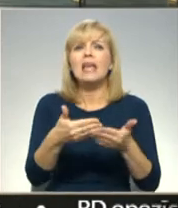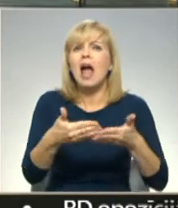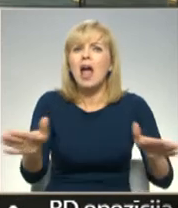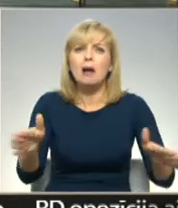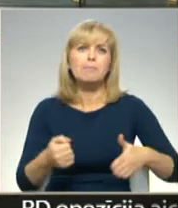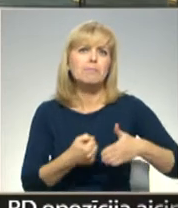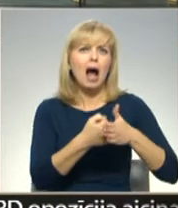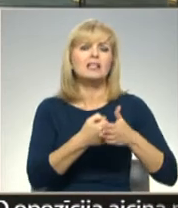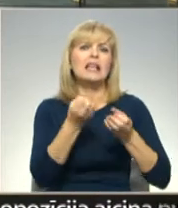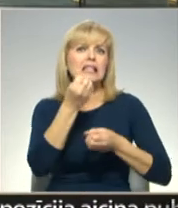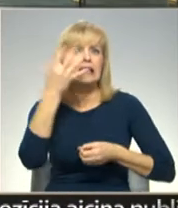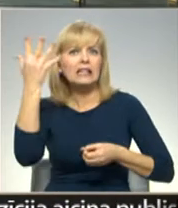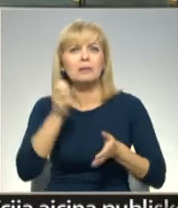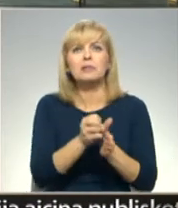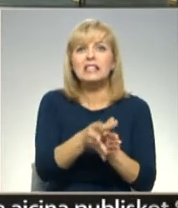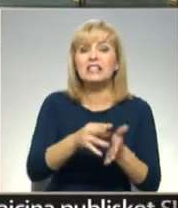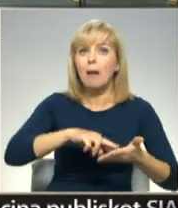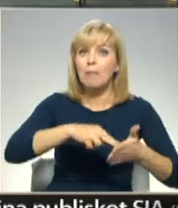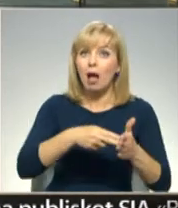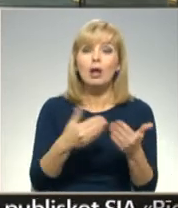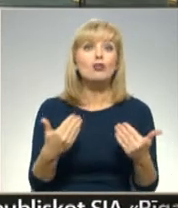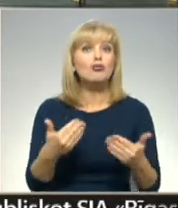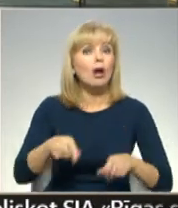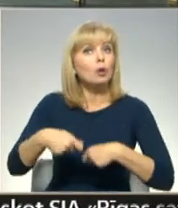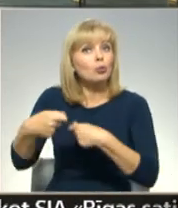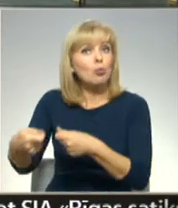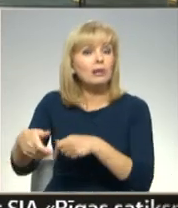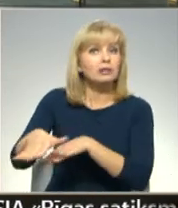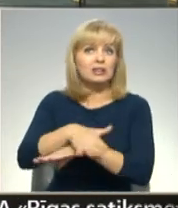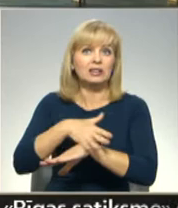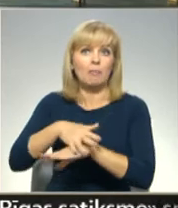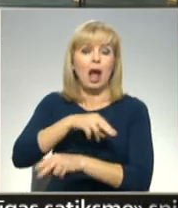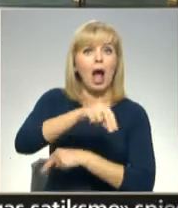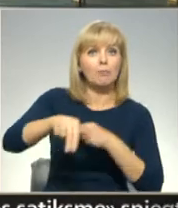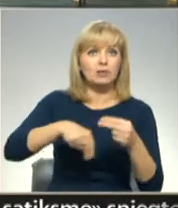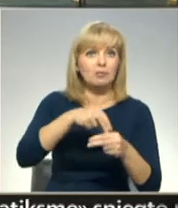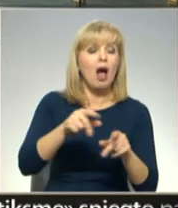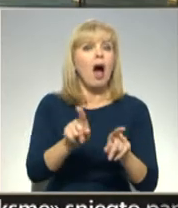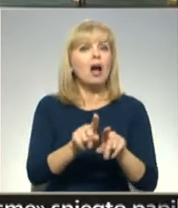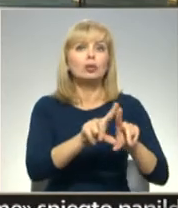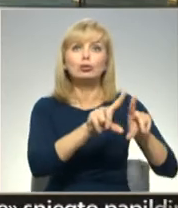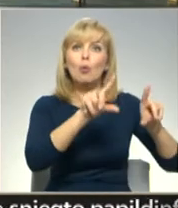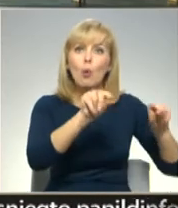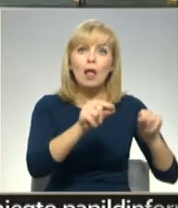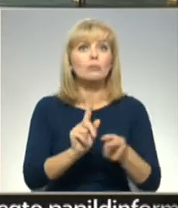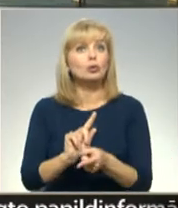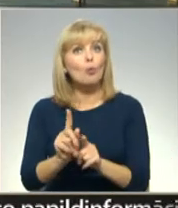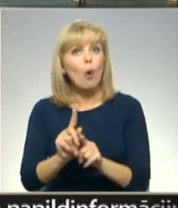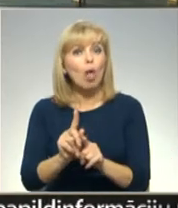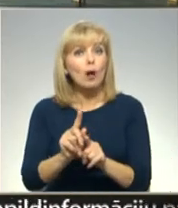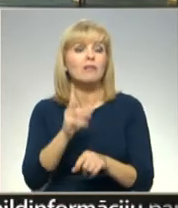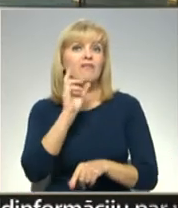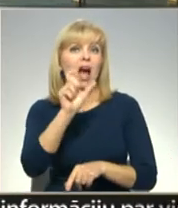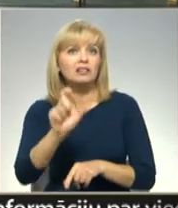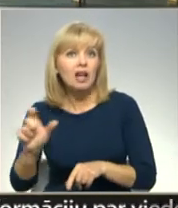skolām un skolotājiem, gan vecākiem un ikvienam interesentam. Projekta virzītāju, šis nav galīgais variants, bet gan